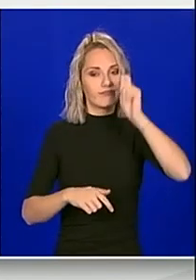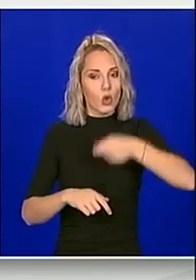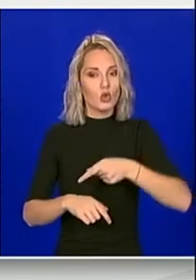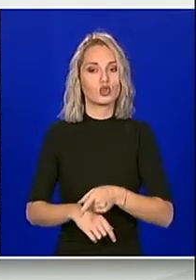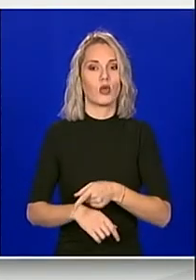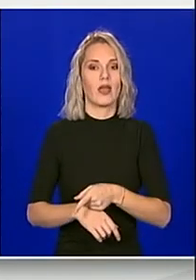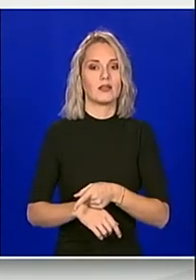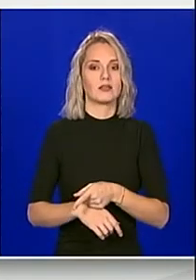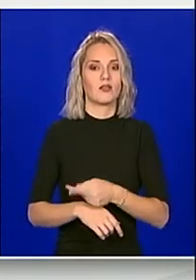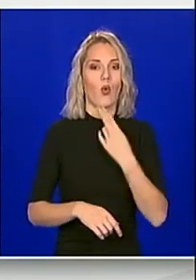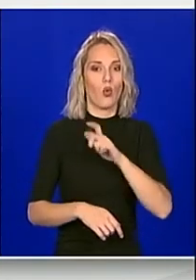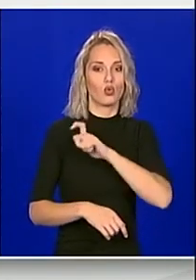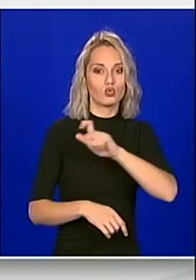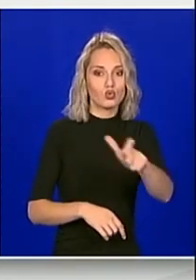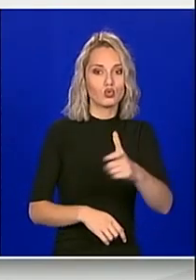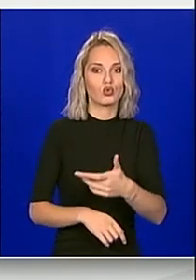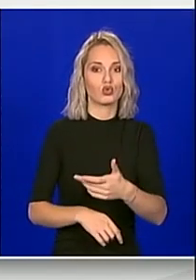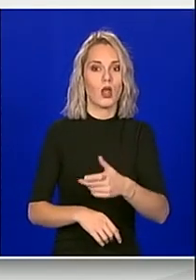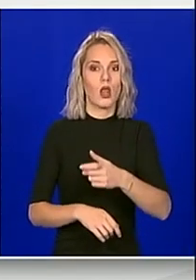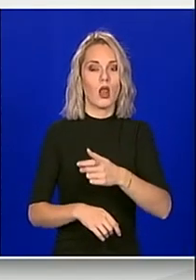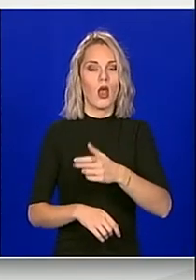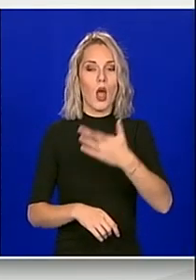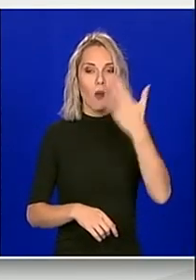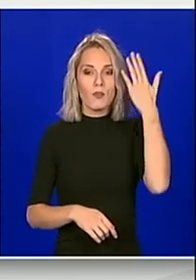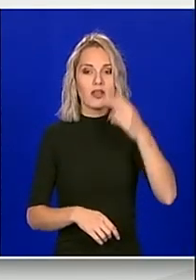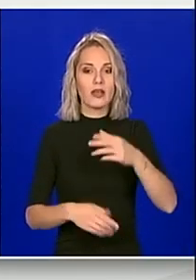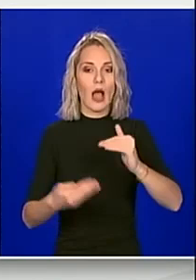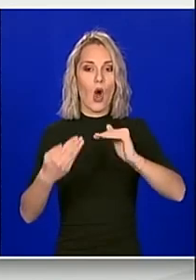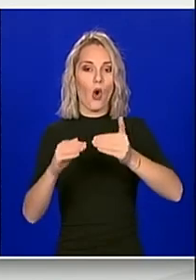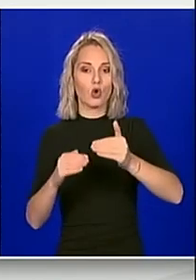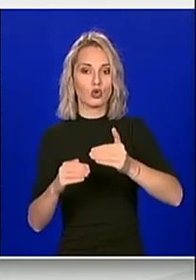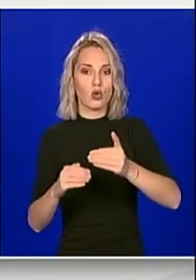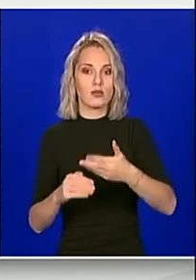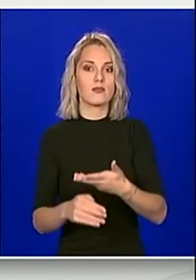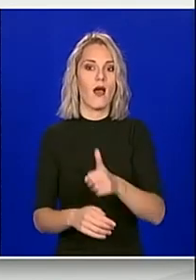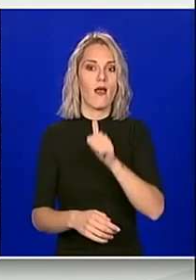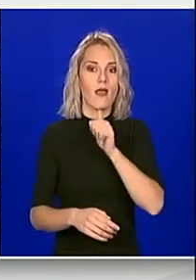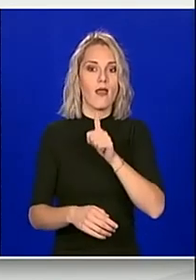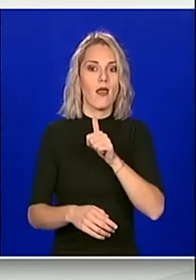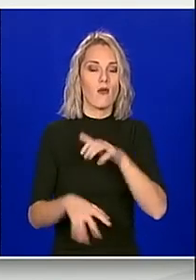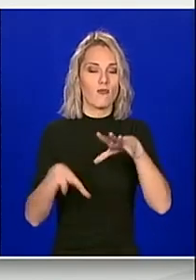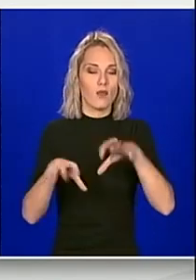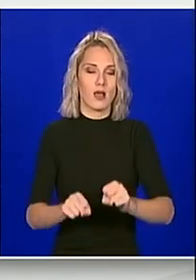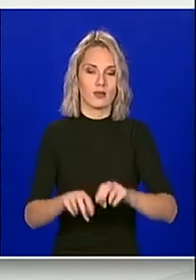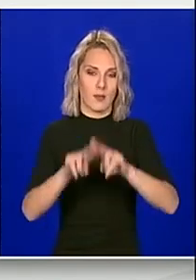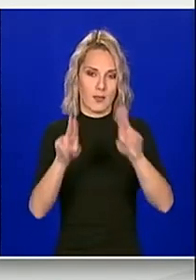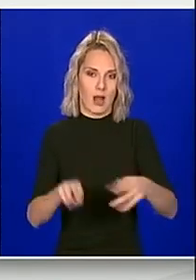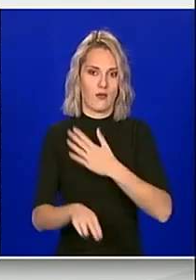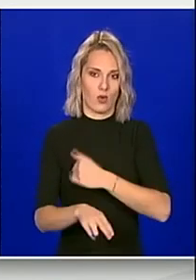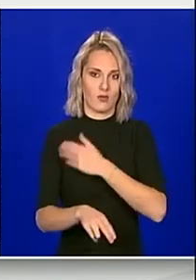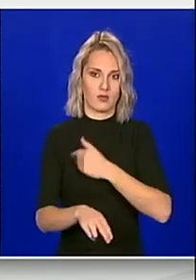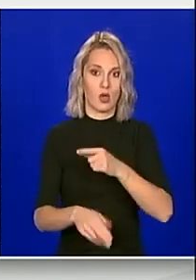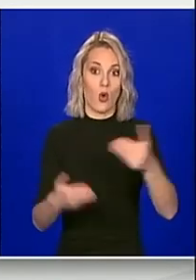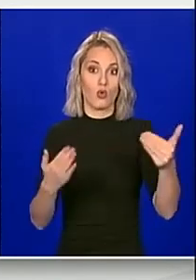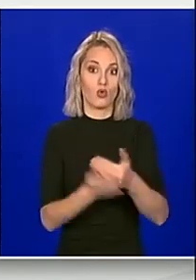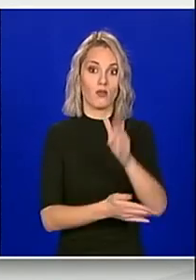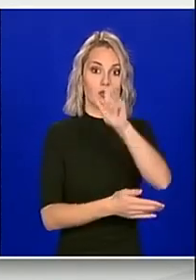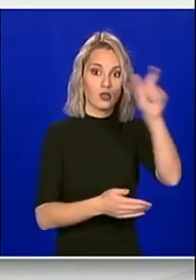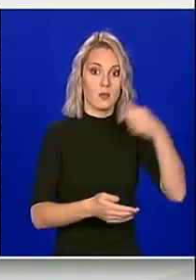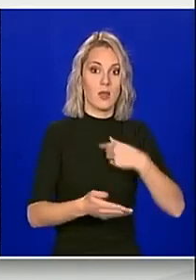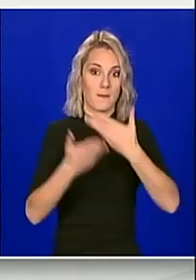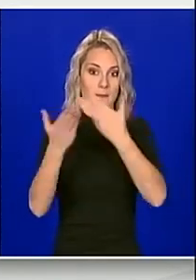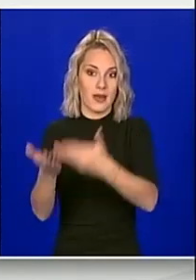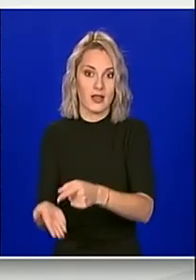ravnotežu između vjerovnika i dužnika i naravno štitimo vladavinu pravu Republike Hrvatske. Što se tiče novih instituta koji predlažujemo ovim